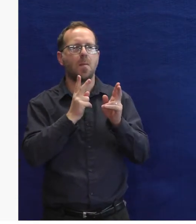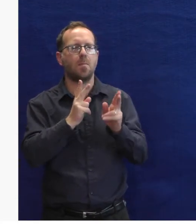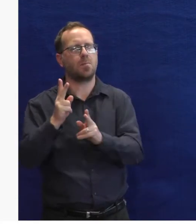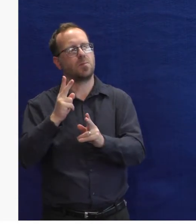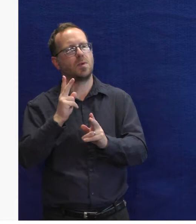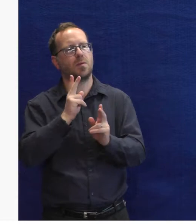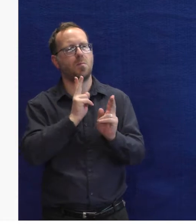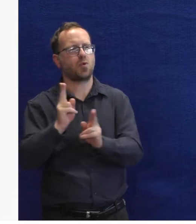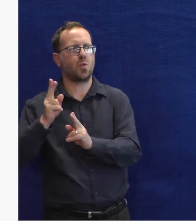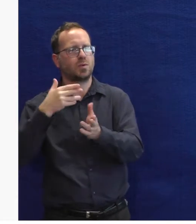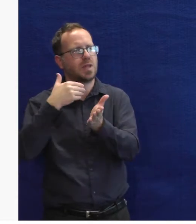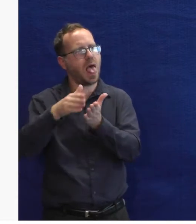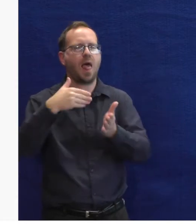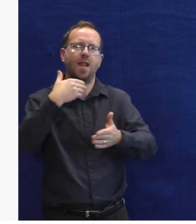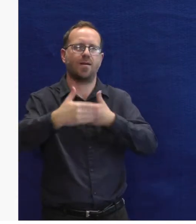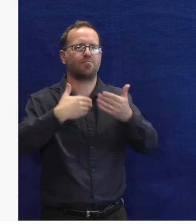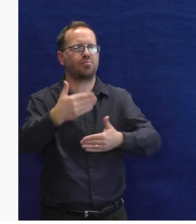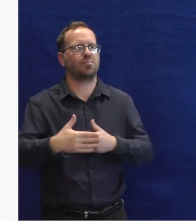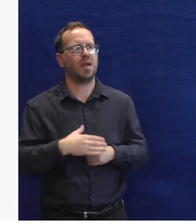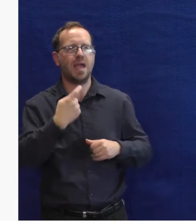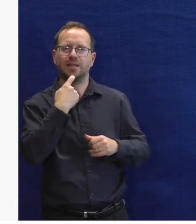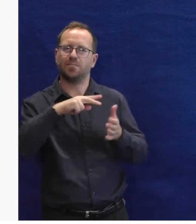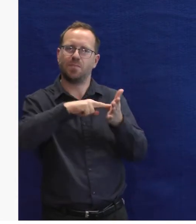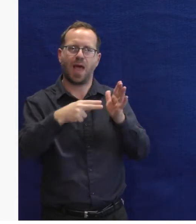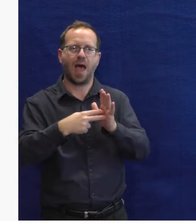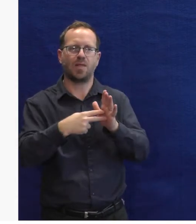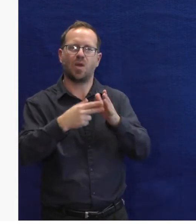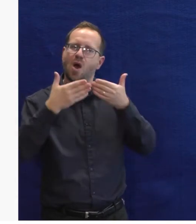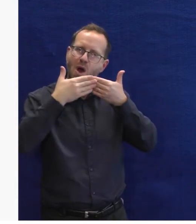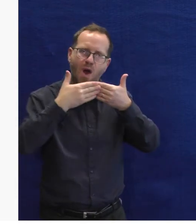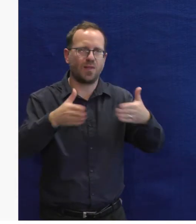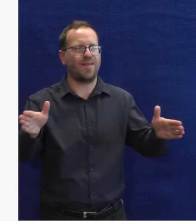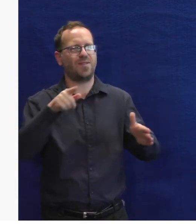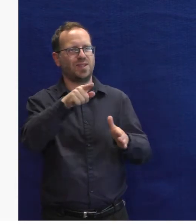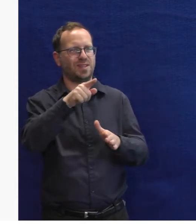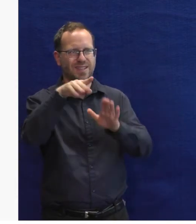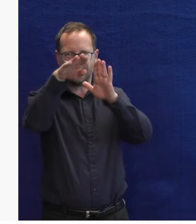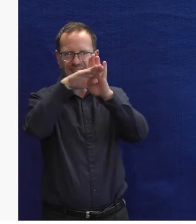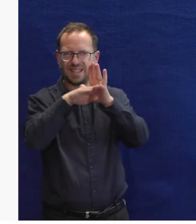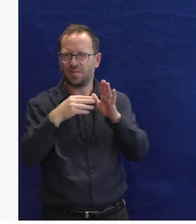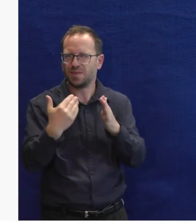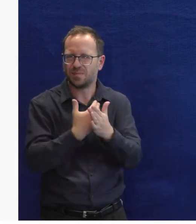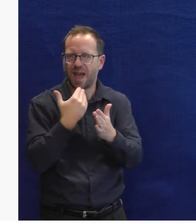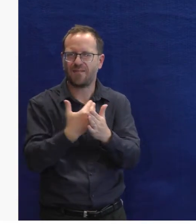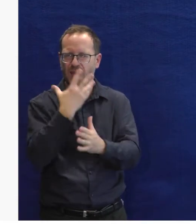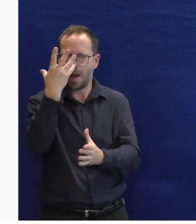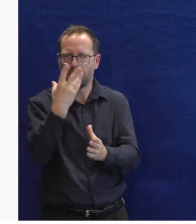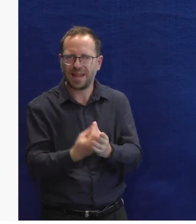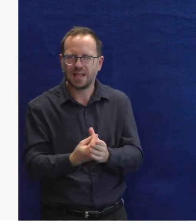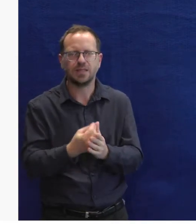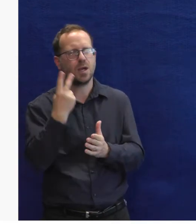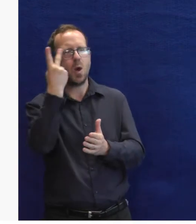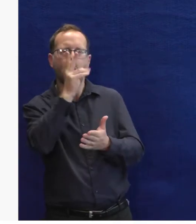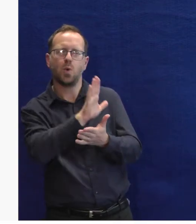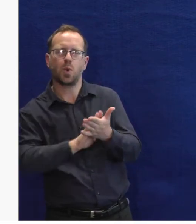Zatím vypadá velmi dobře, takže ukazuje nám cestu, kam půjdeme dál. Chceme s tím uživatelem hovořit, chceme otevřít tu linku, porozumět